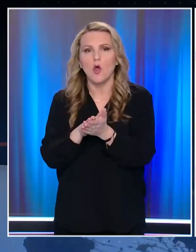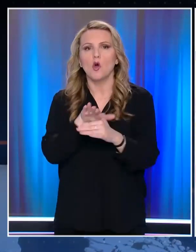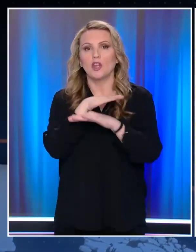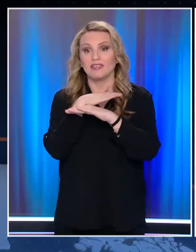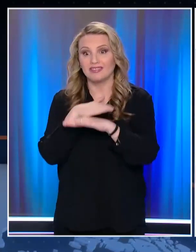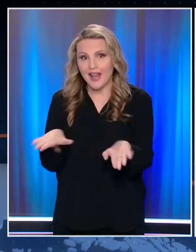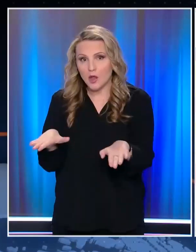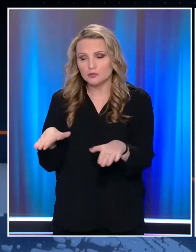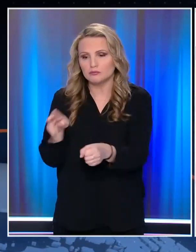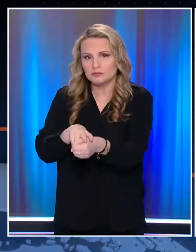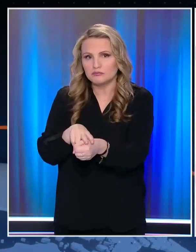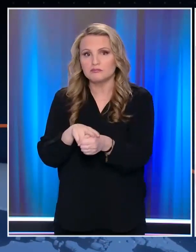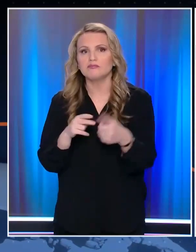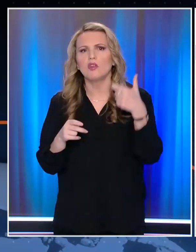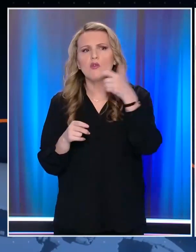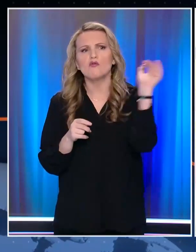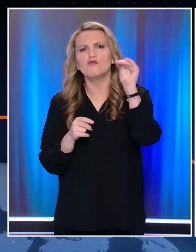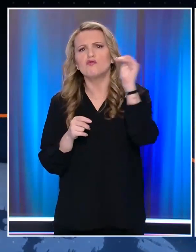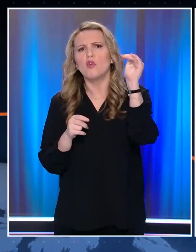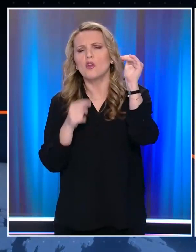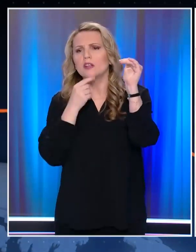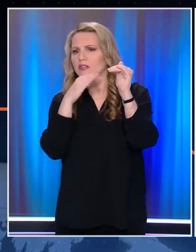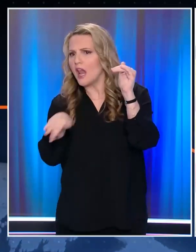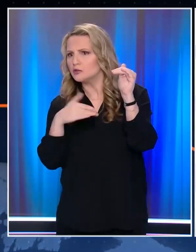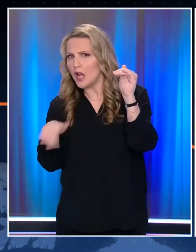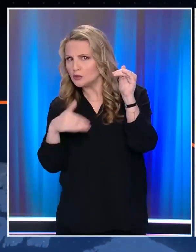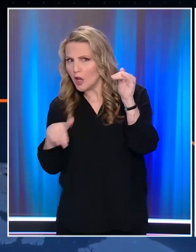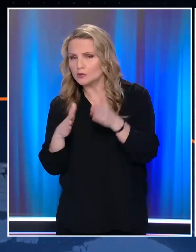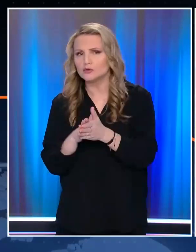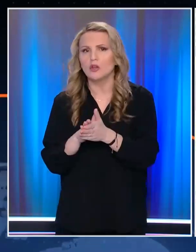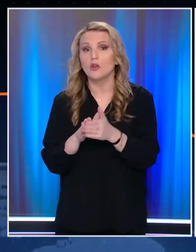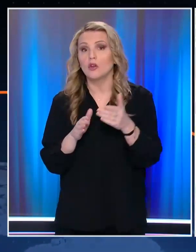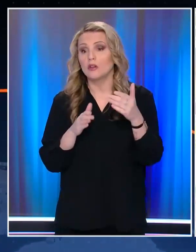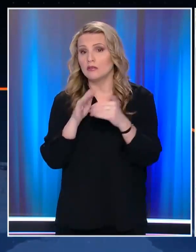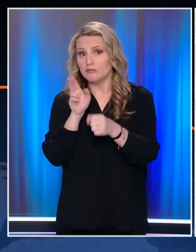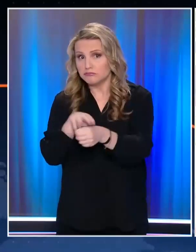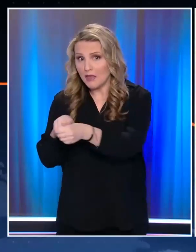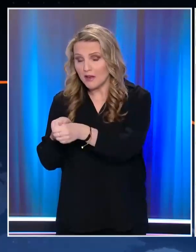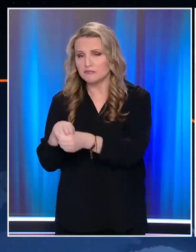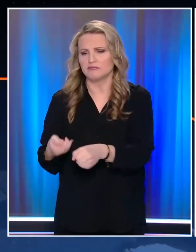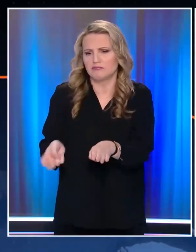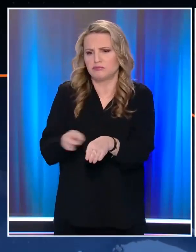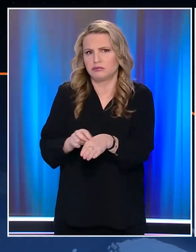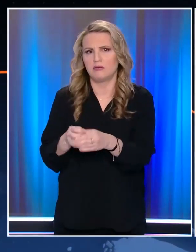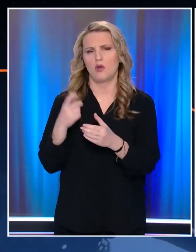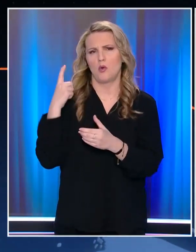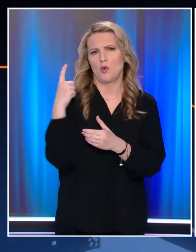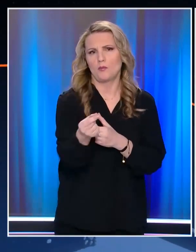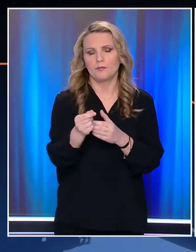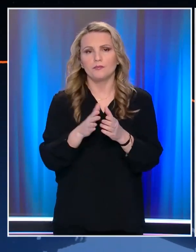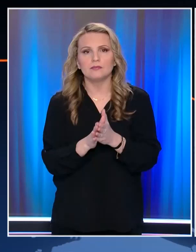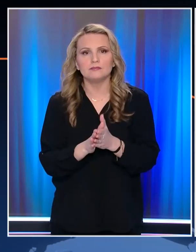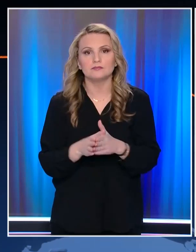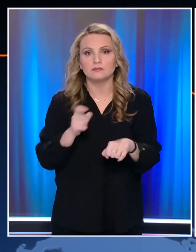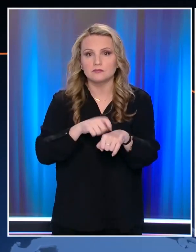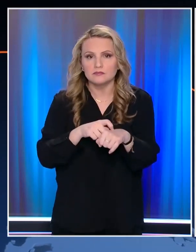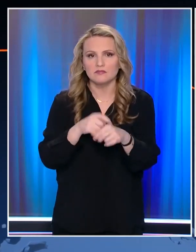Ακούγεται από εκεί μια φωνή και λέει Εντάξει τελειώσαμε, τους τελειώσατε, σταμάξει και φύγαμε Την ίδια ώρα σε πλήρη